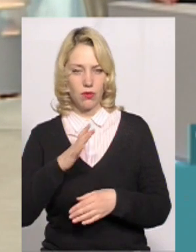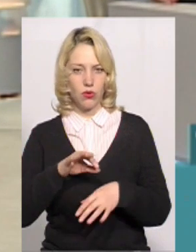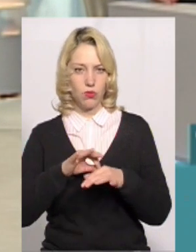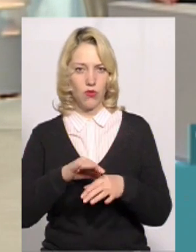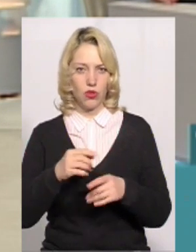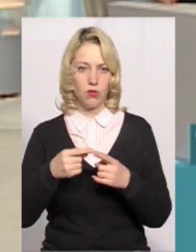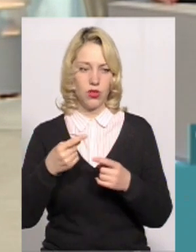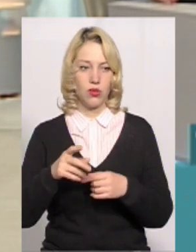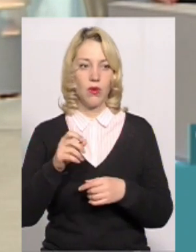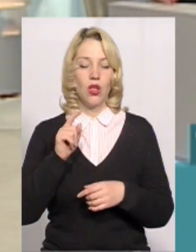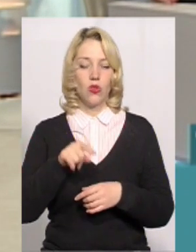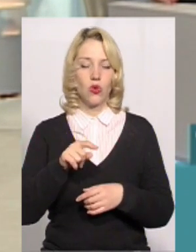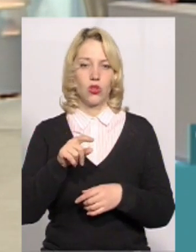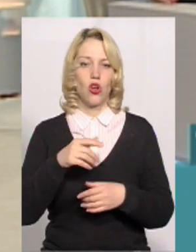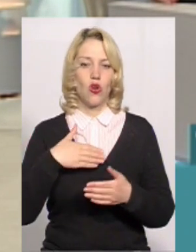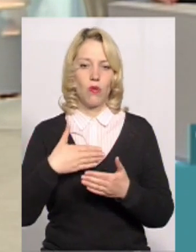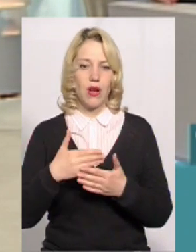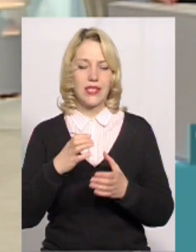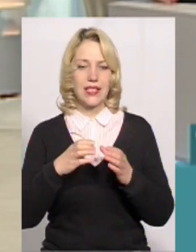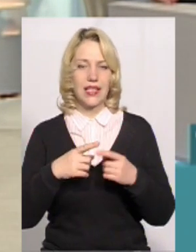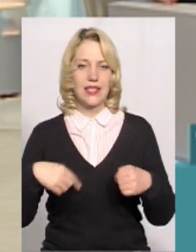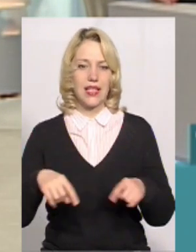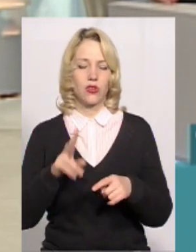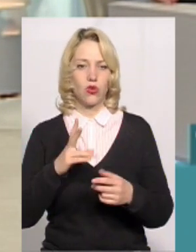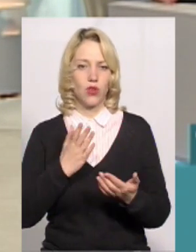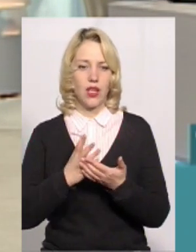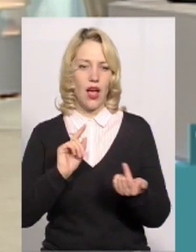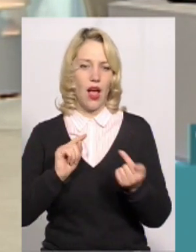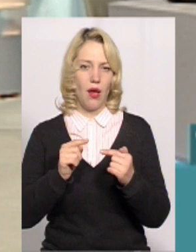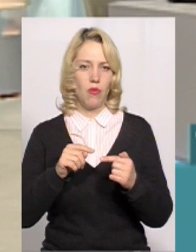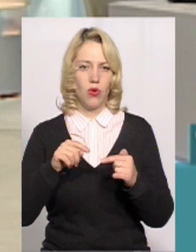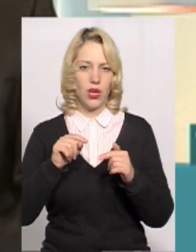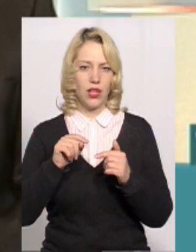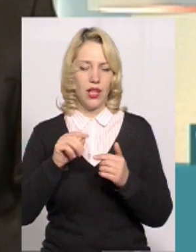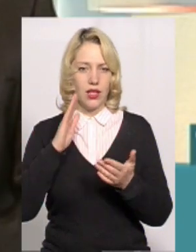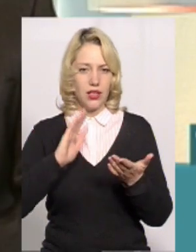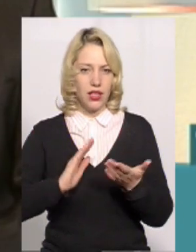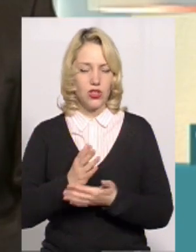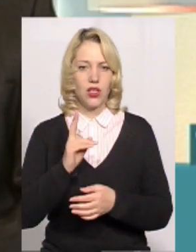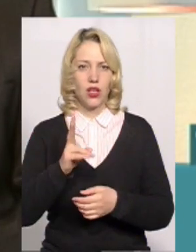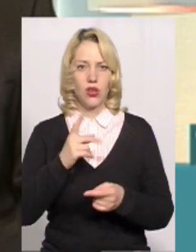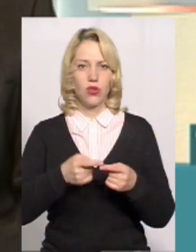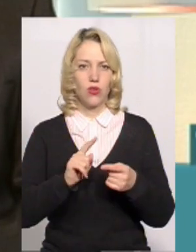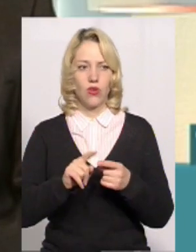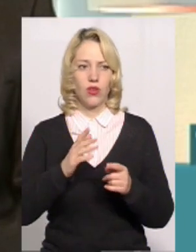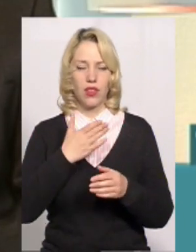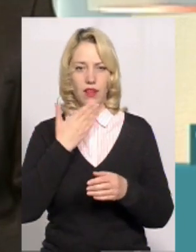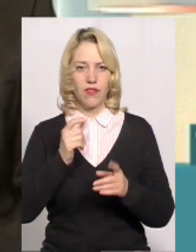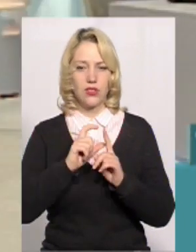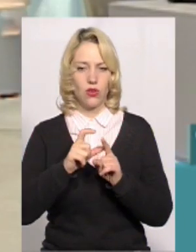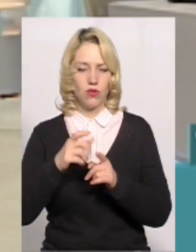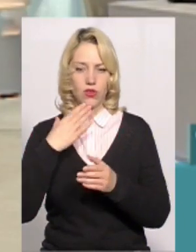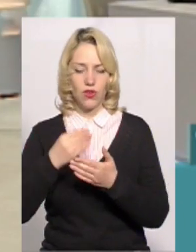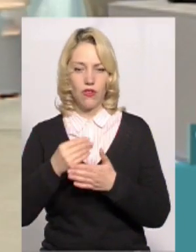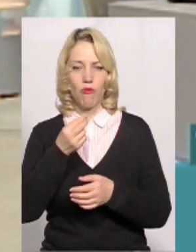поводити. Ну, той громадський сектор, який остався аполітичним і який не почав висловлювати от свої вподобання, він